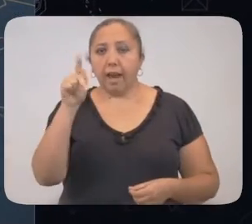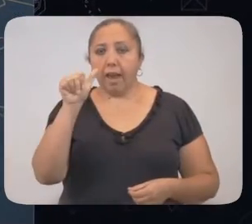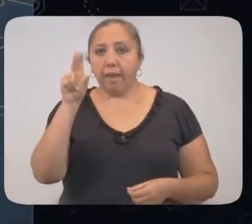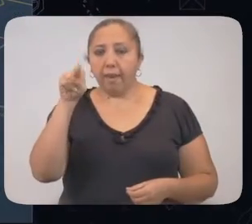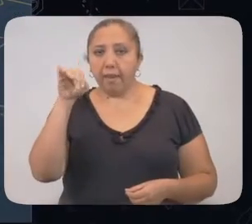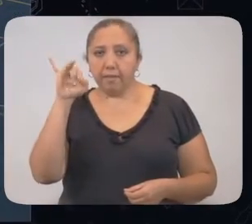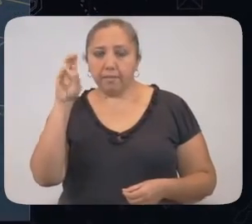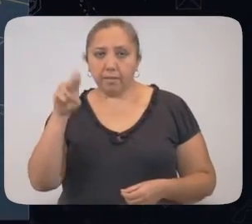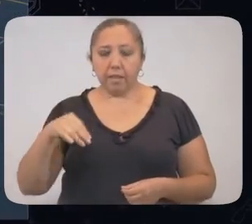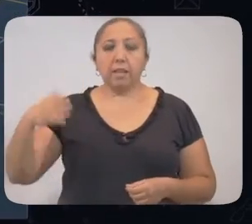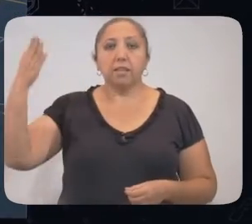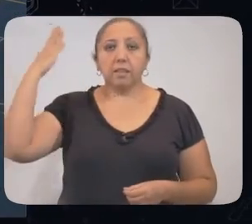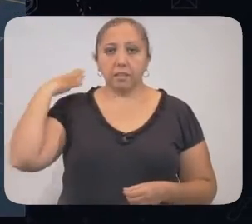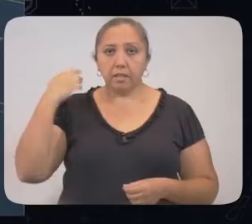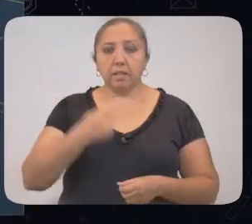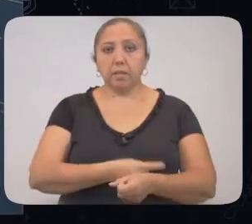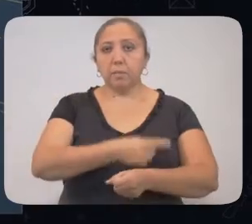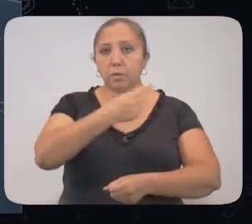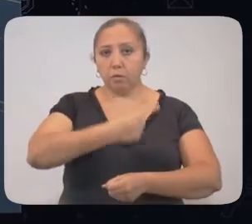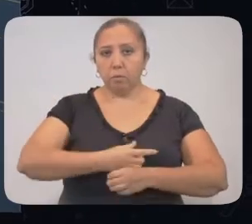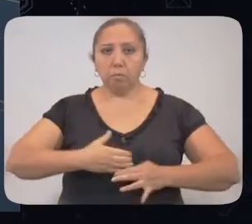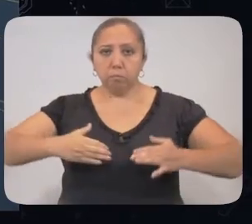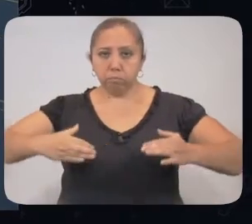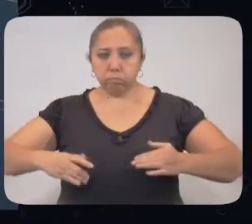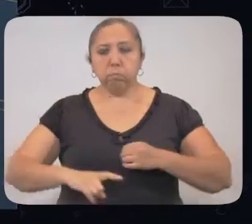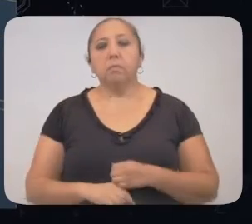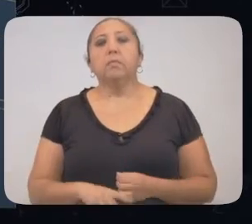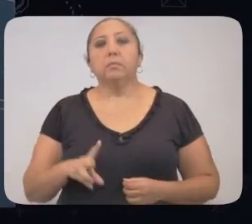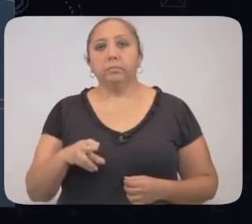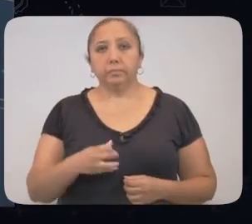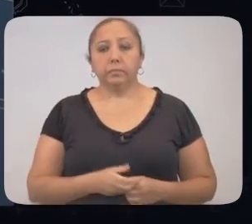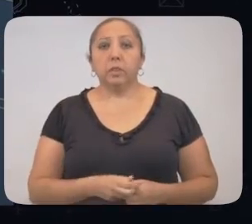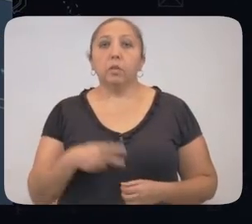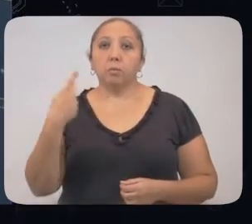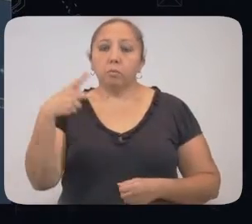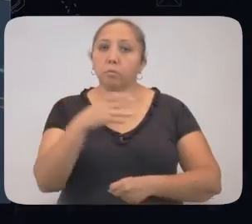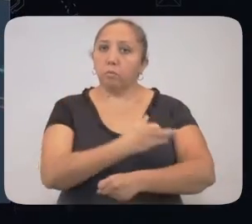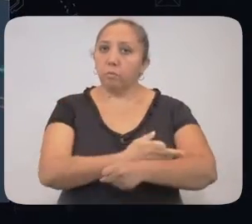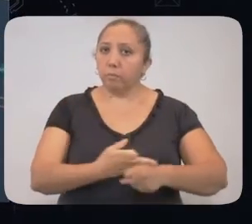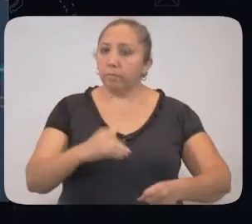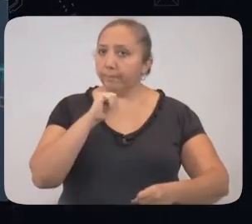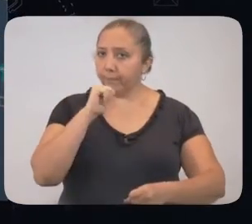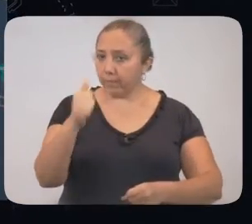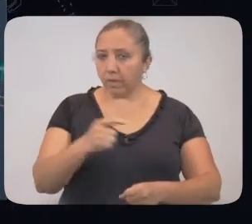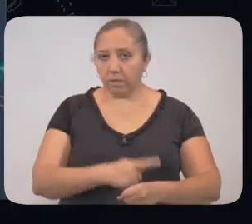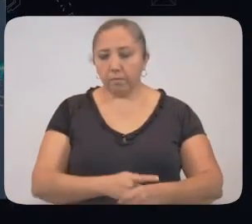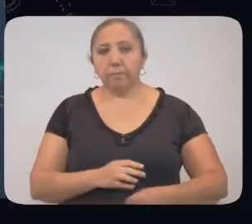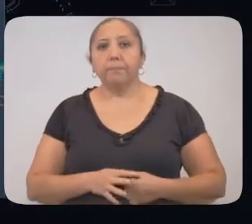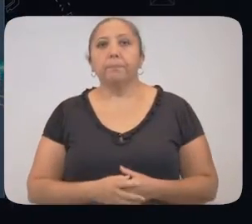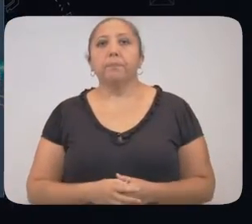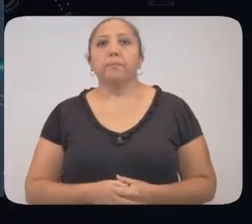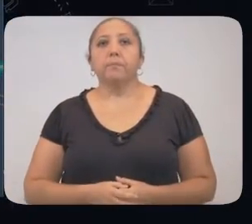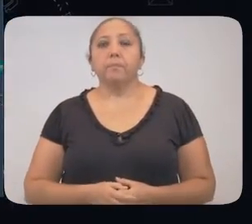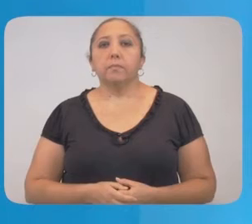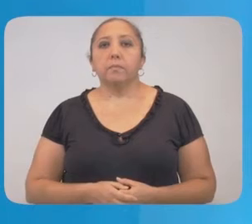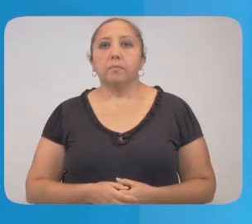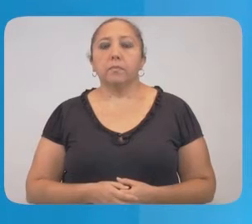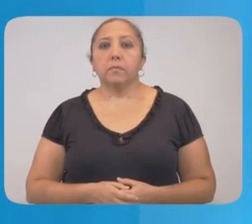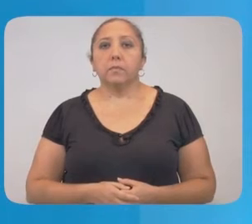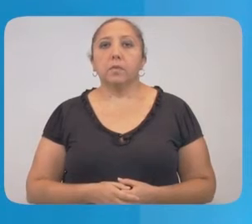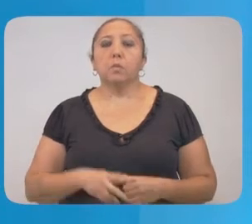Kajak bakaxi te kantul mak, taku walkila, mishba chik pa haktio. Ulak juntul kolel 68 hapti, ho uchajal,